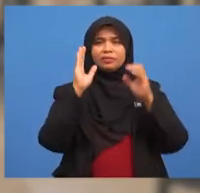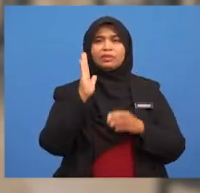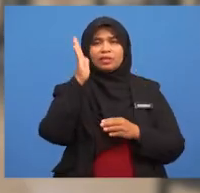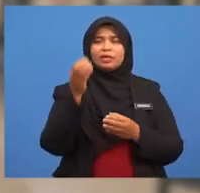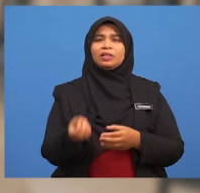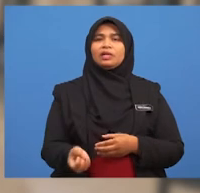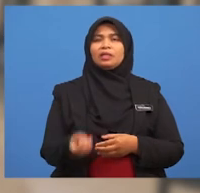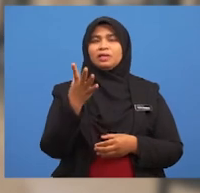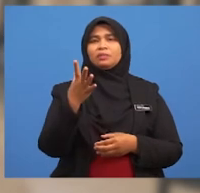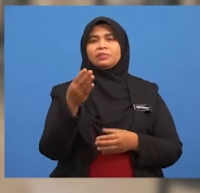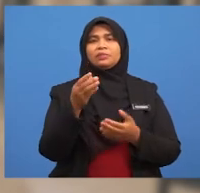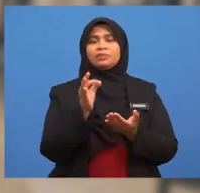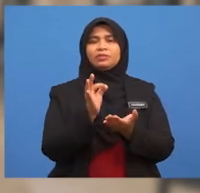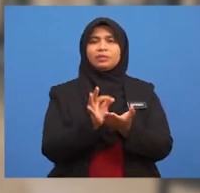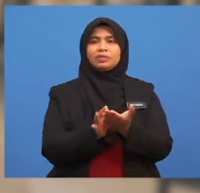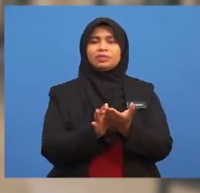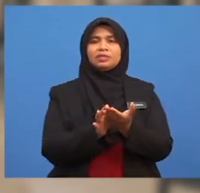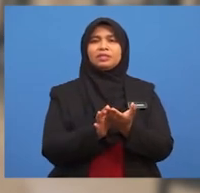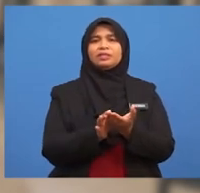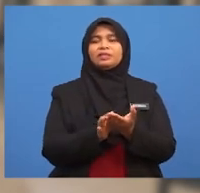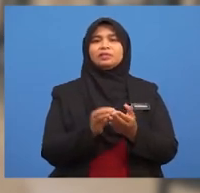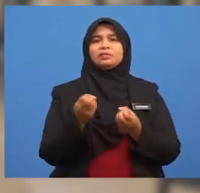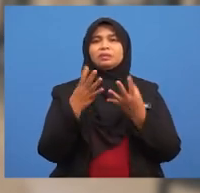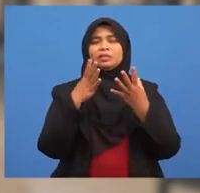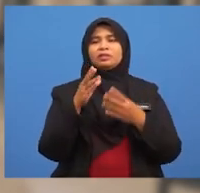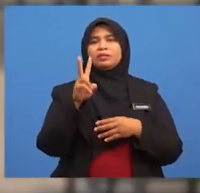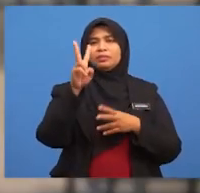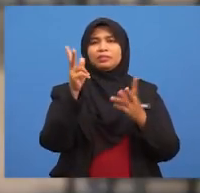duit syiling yang adil Sebanyak 2 kali